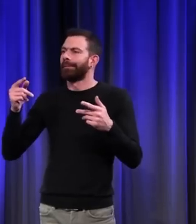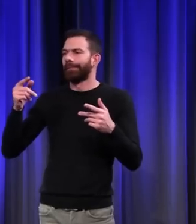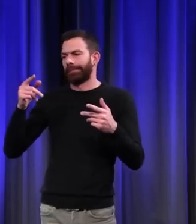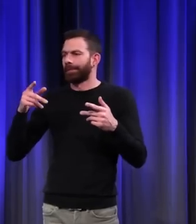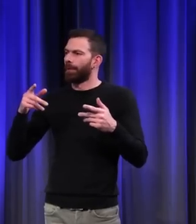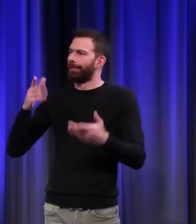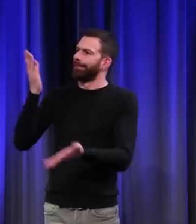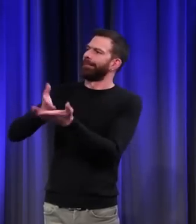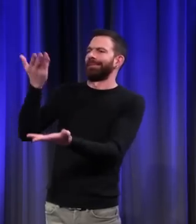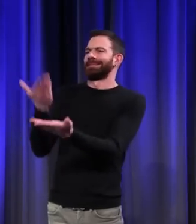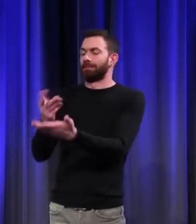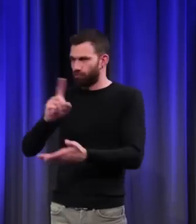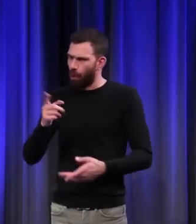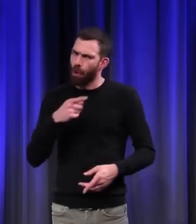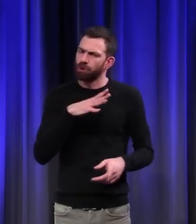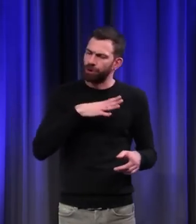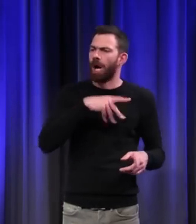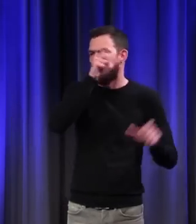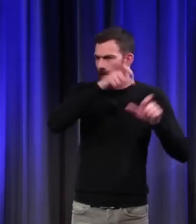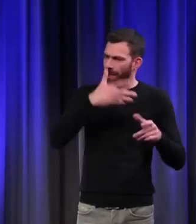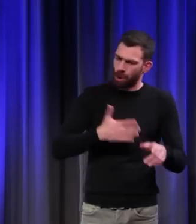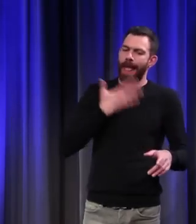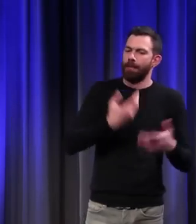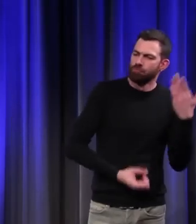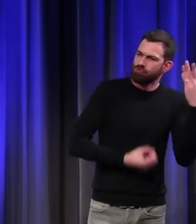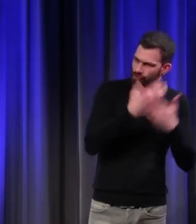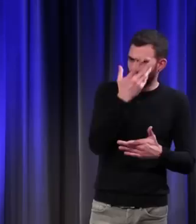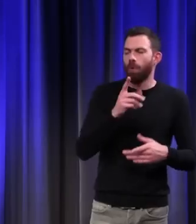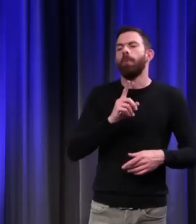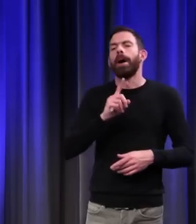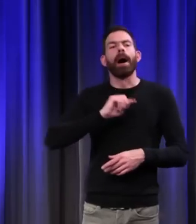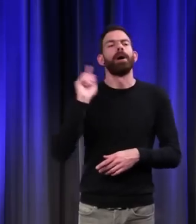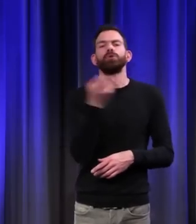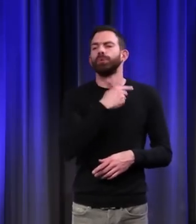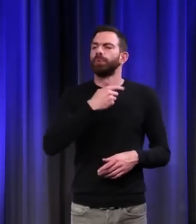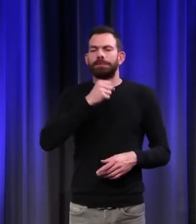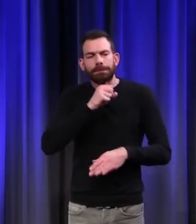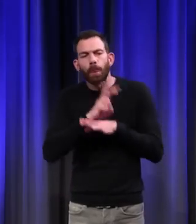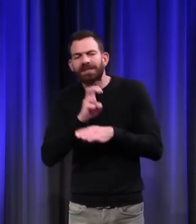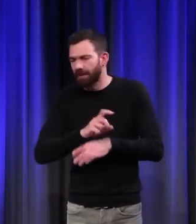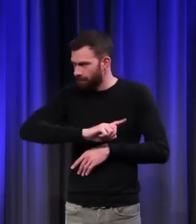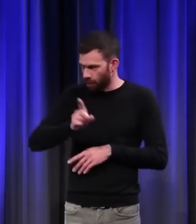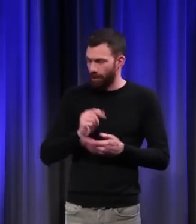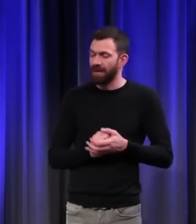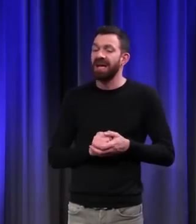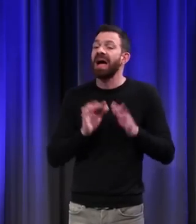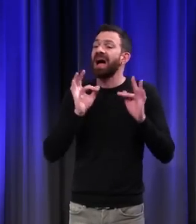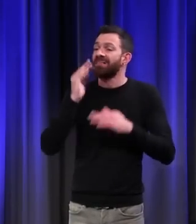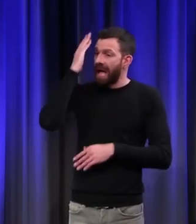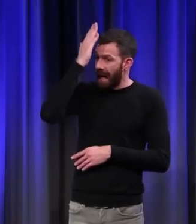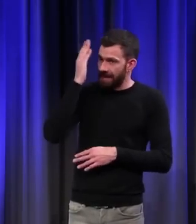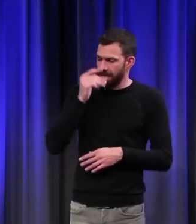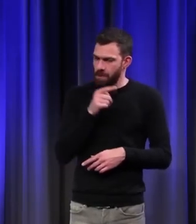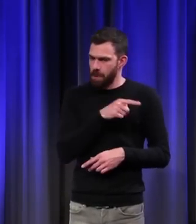des nouveautés. Il n'y a pas que des conservateurs et des réactionnaires. À propos des animaux, on se demande